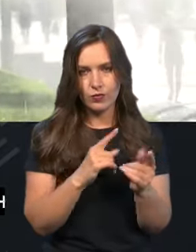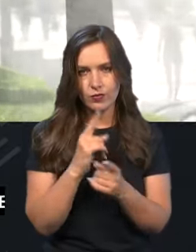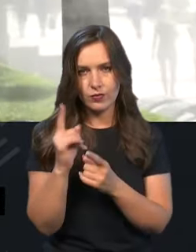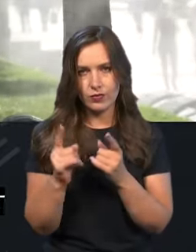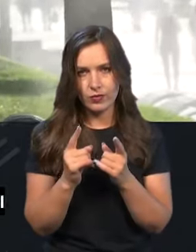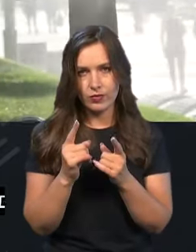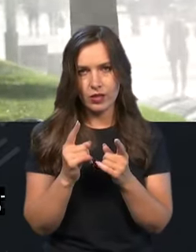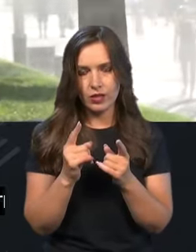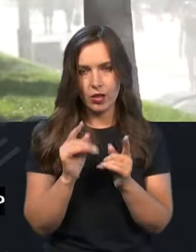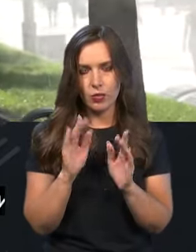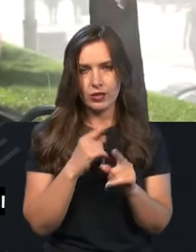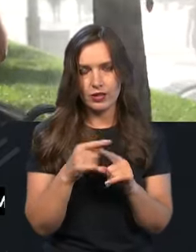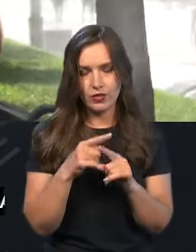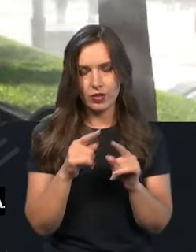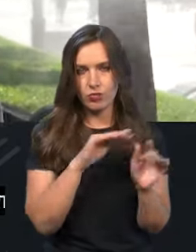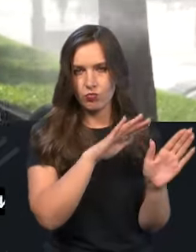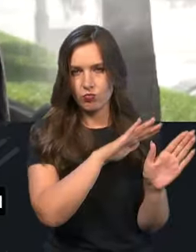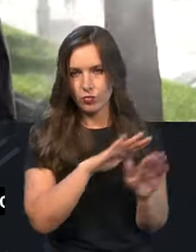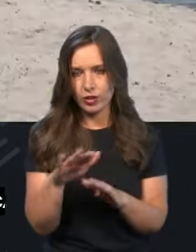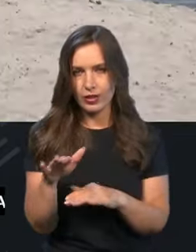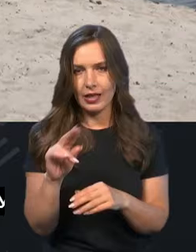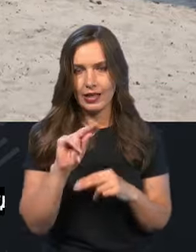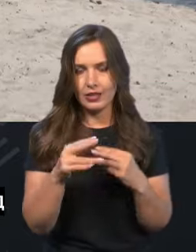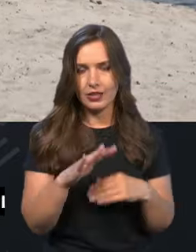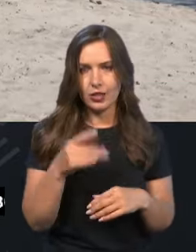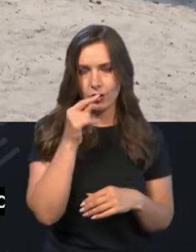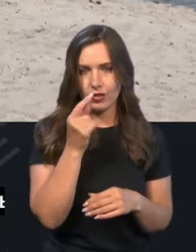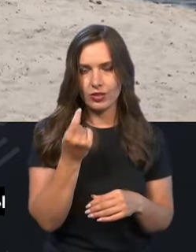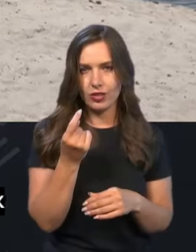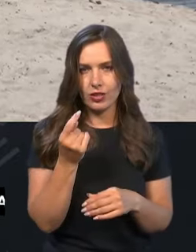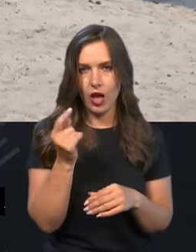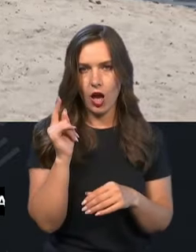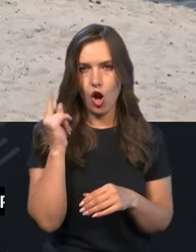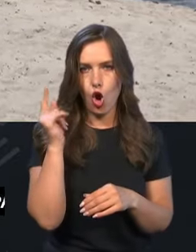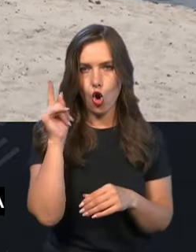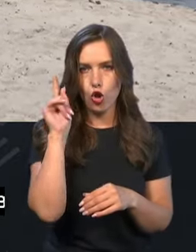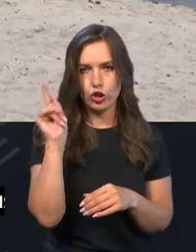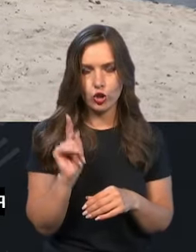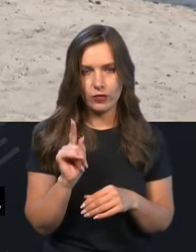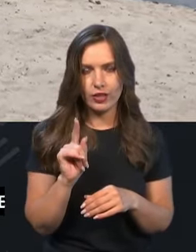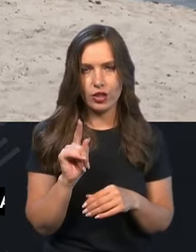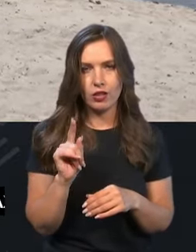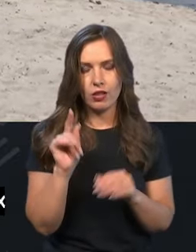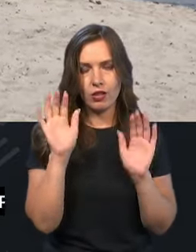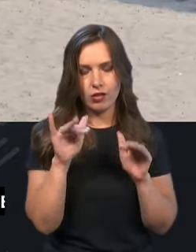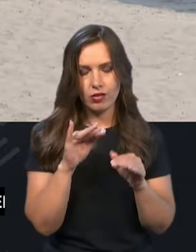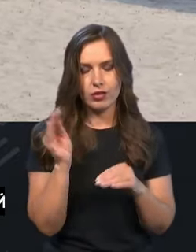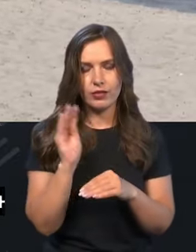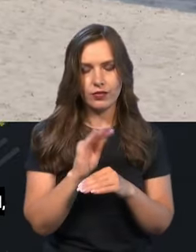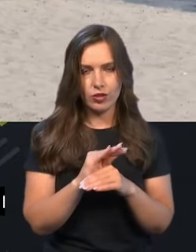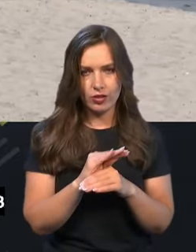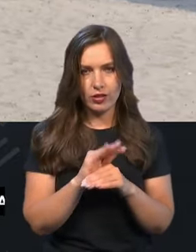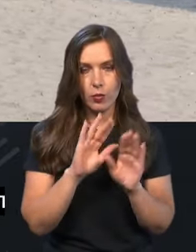скажімо так, доволі швиденько він пройде через територію України. Трошечки грозових дощів додасть, але потім знову черговий антициклон забезпечить